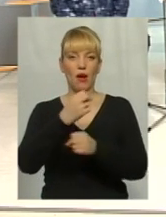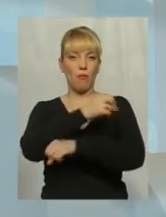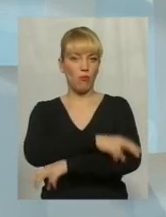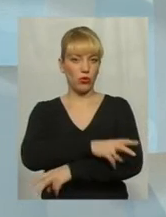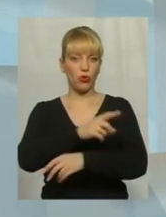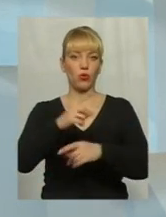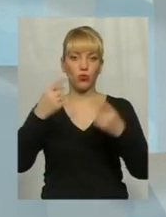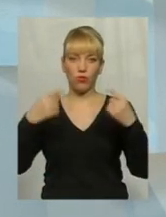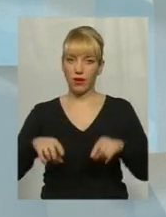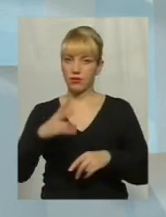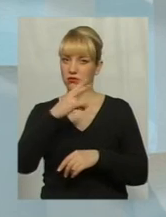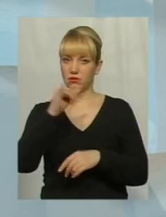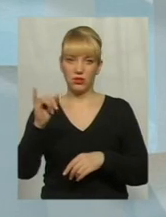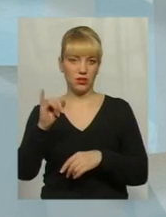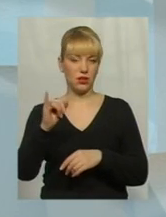що ні.